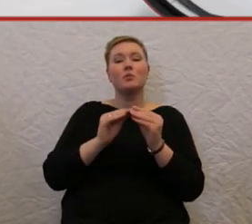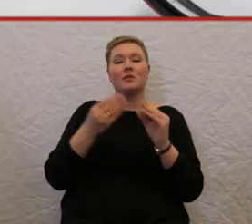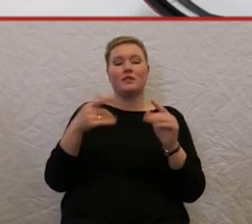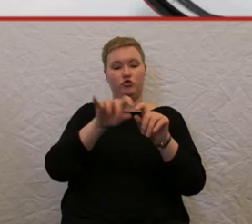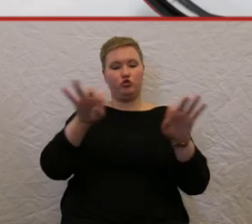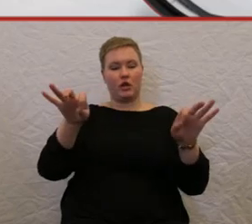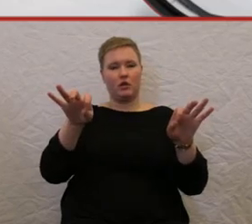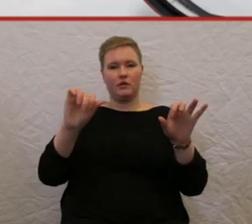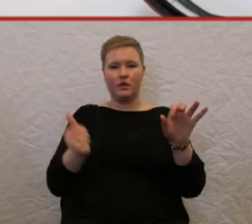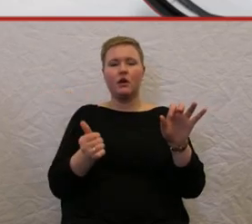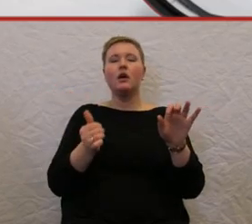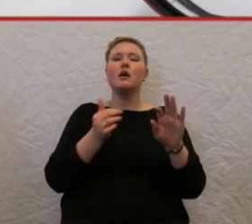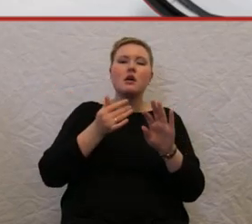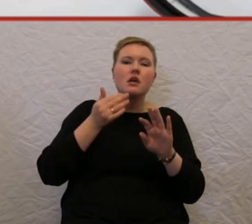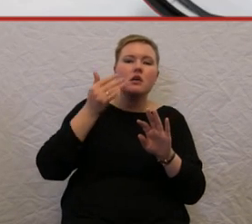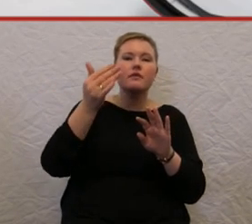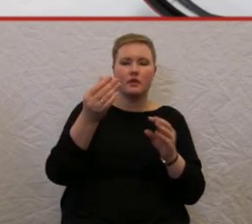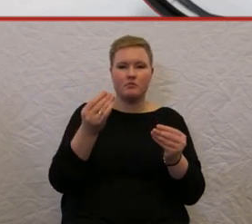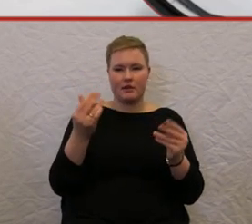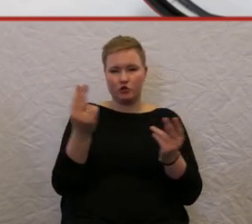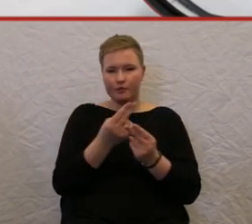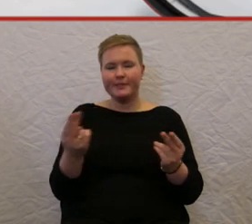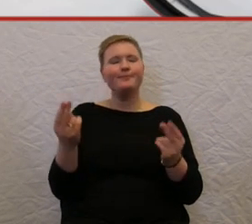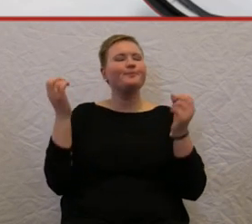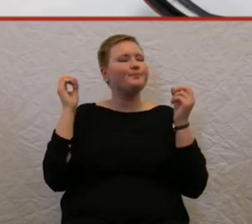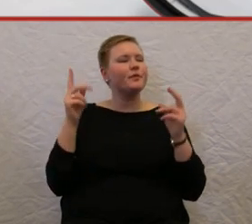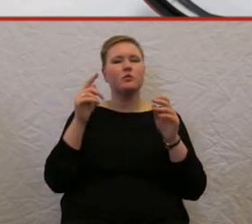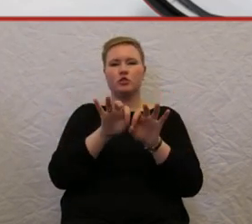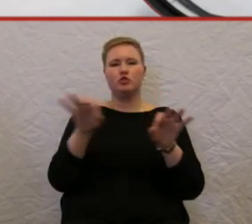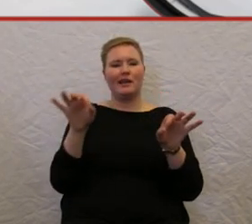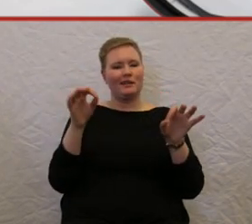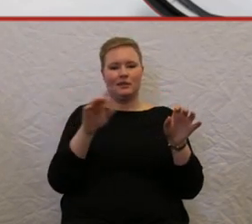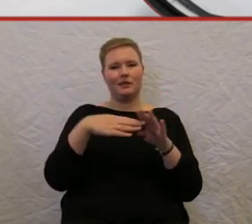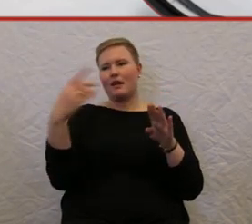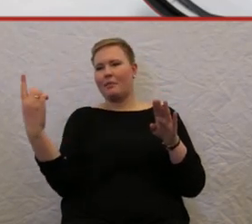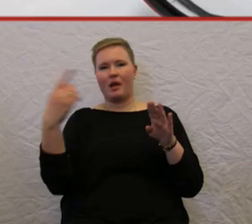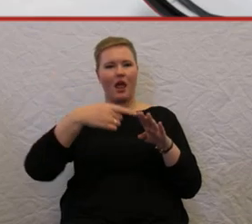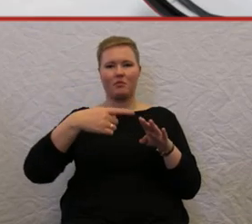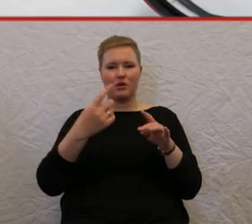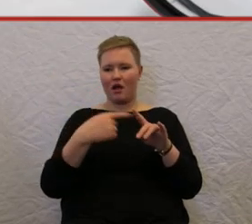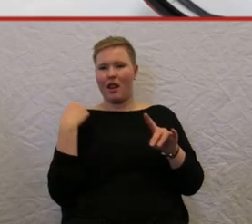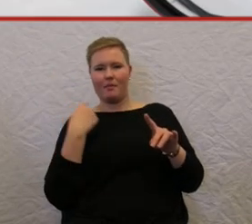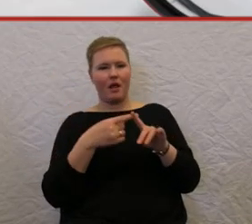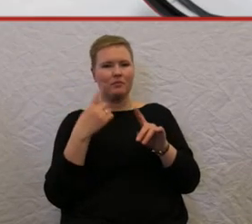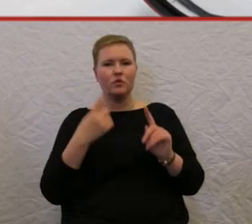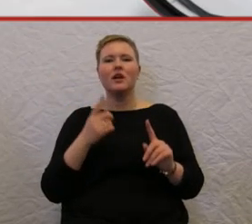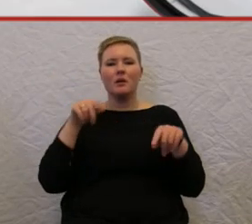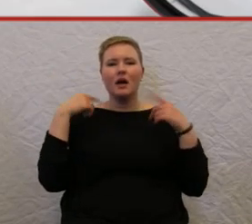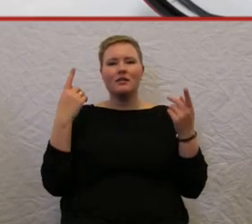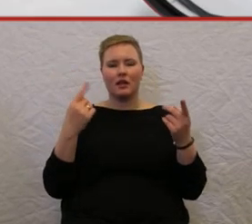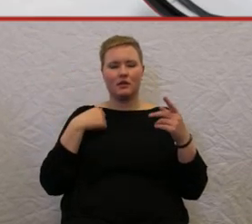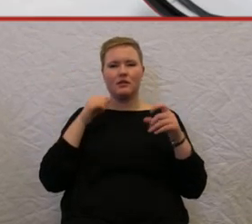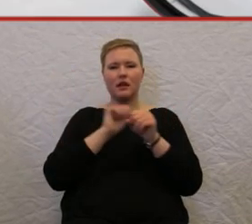Das haben die dann irgendwann gemerkt, und dann haben sie sich dann überlegt, okay, wir müssen diese Stange wegklappbar machen, aber dann war diese ganze Idee, dass man